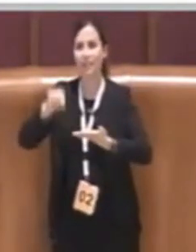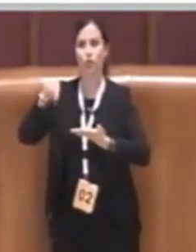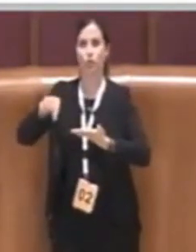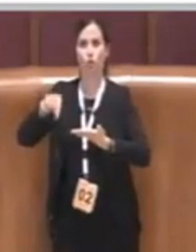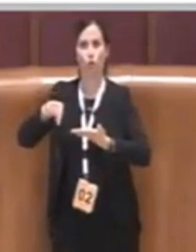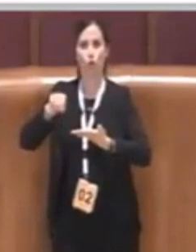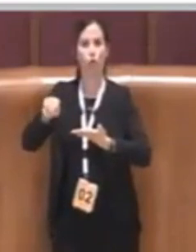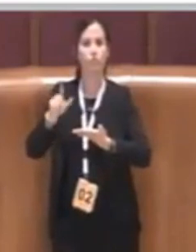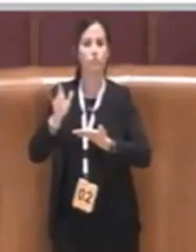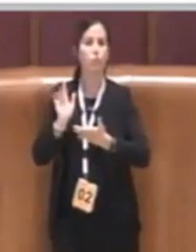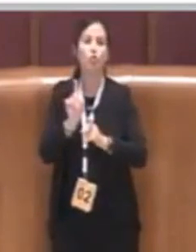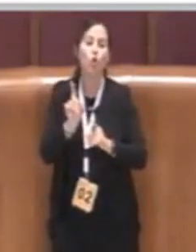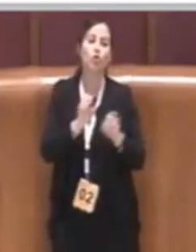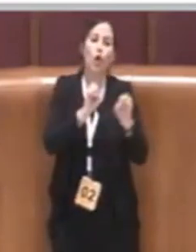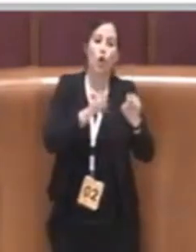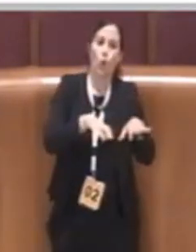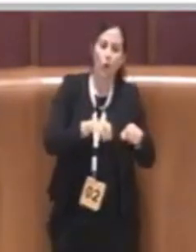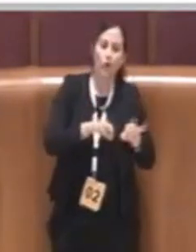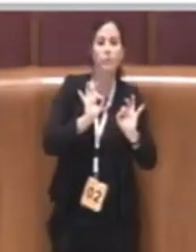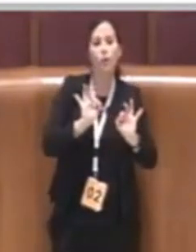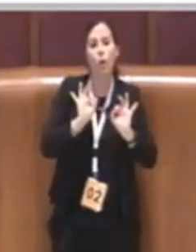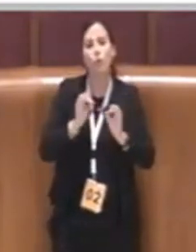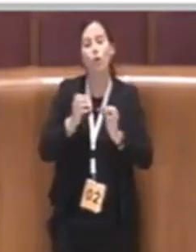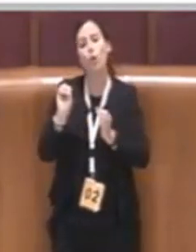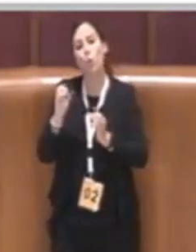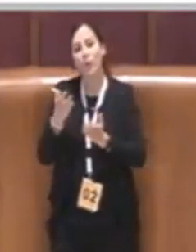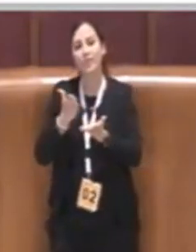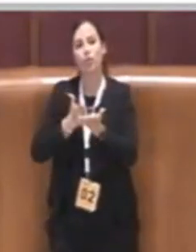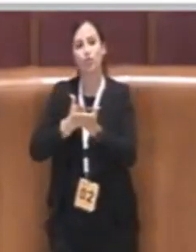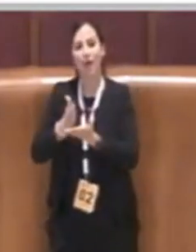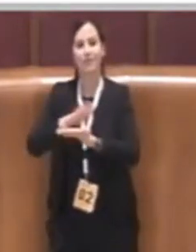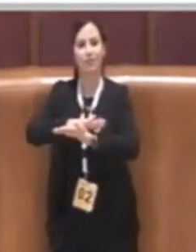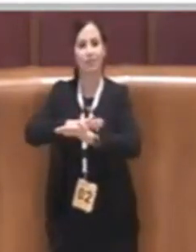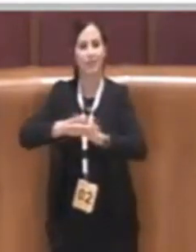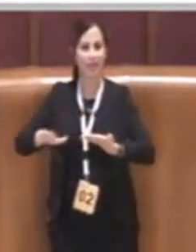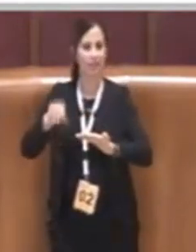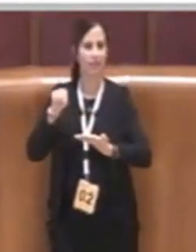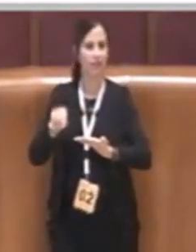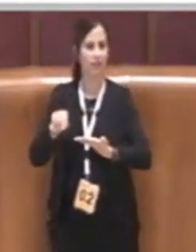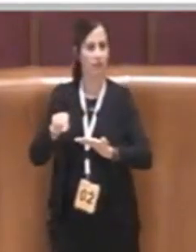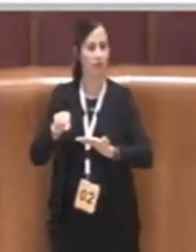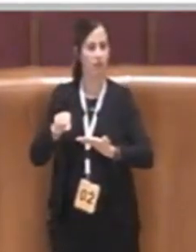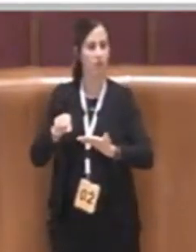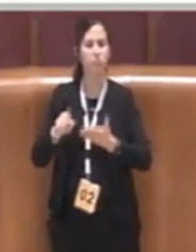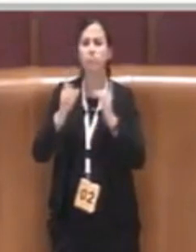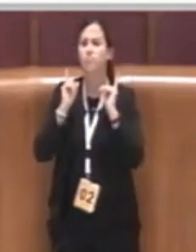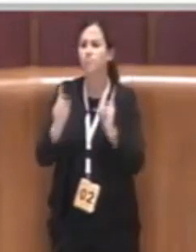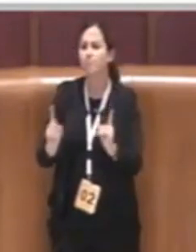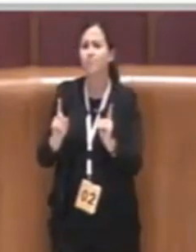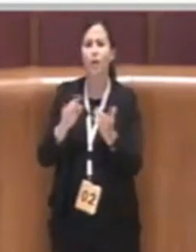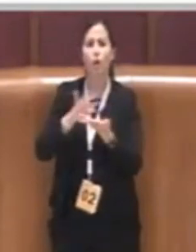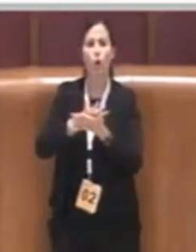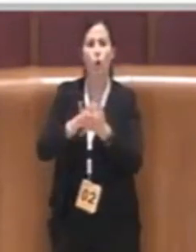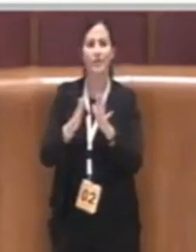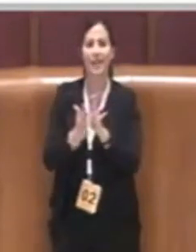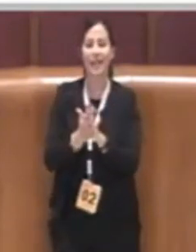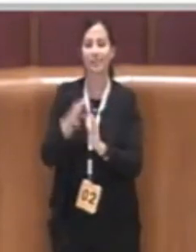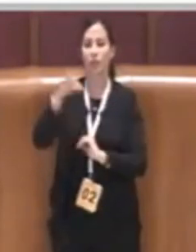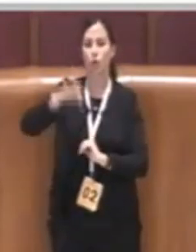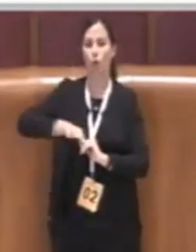anni non lordi bensì in netti in base proprio ai contratti di locazione